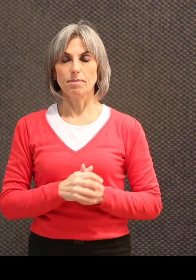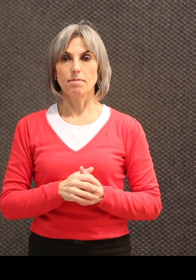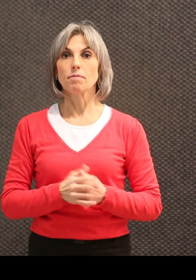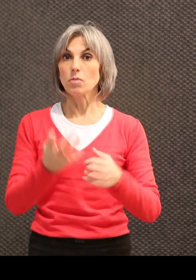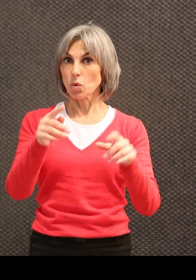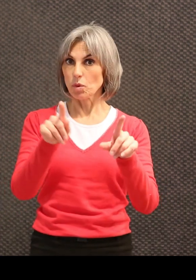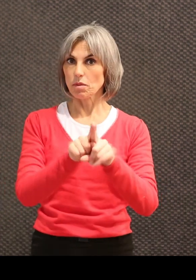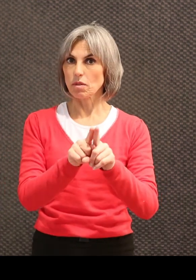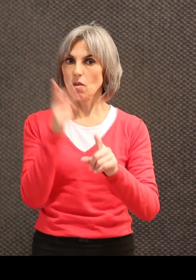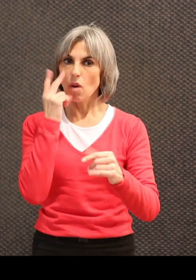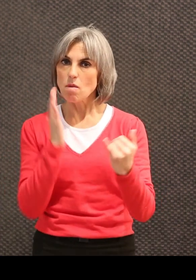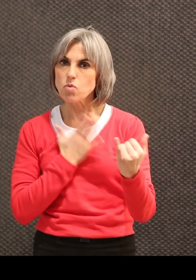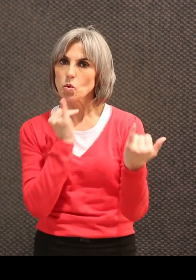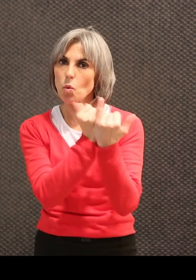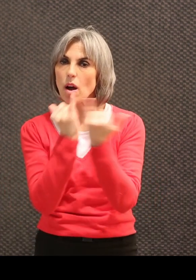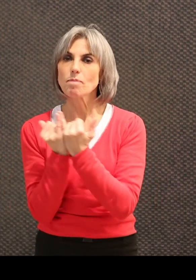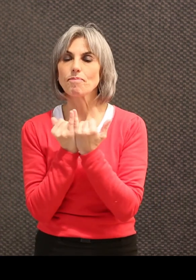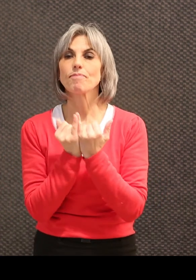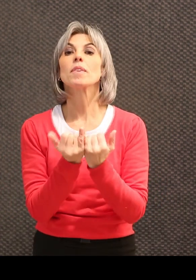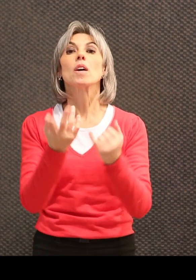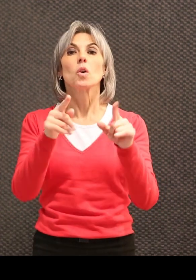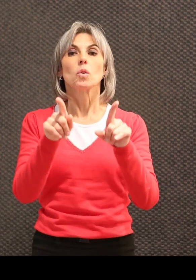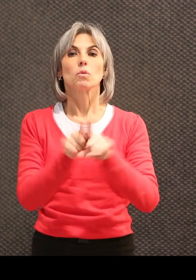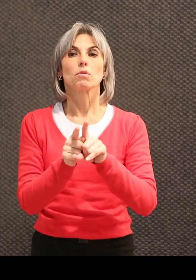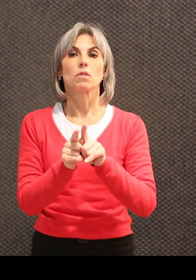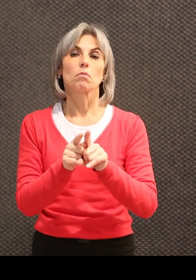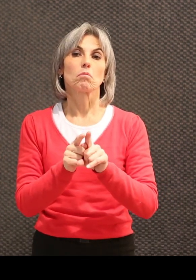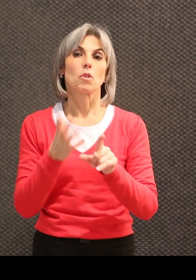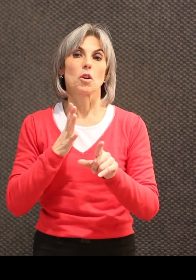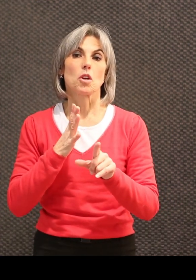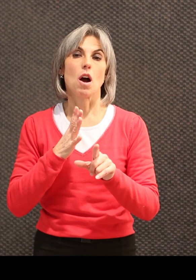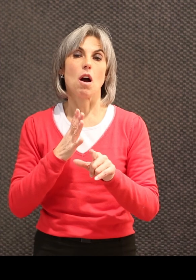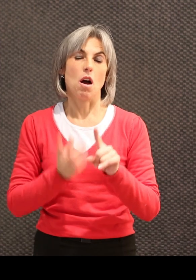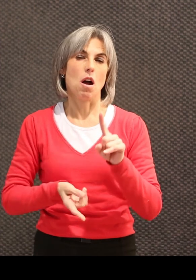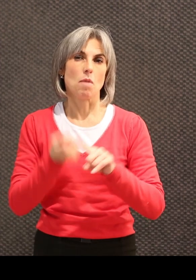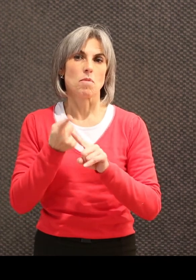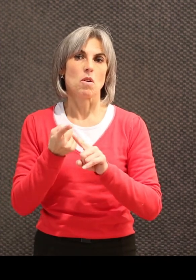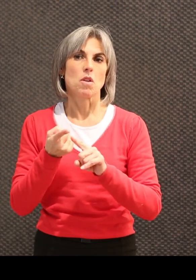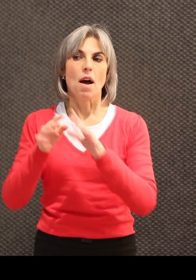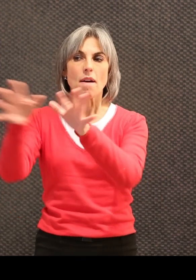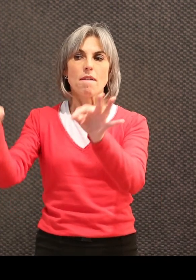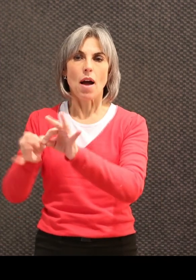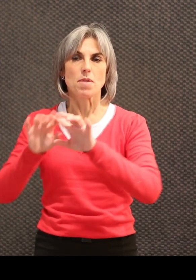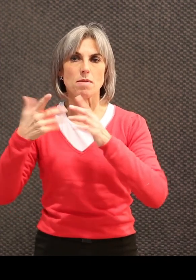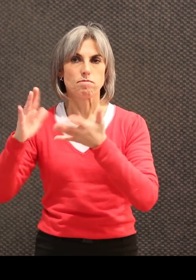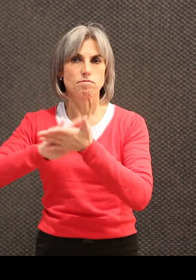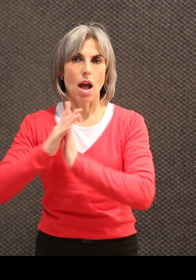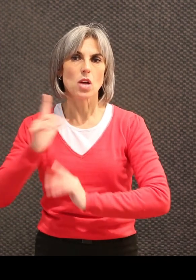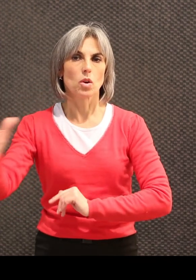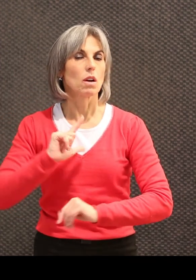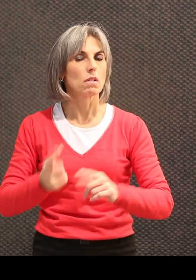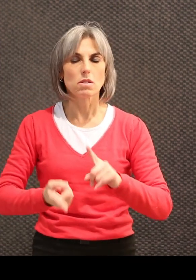mais à leurs besoins d'autre part, et également un partenariat assez important avec chacune des familles.